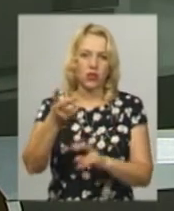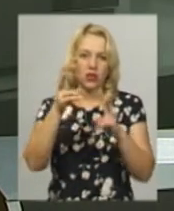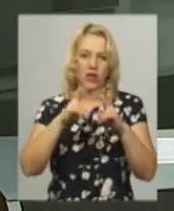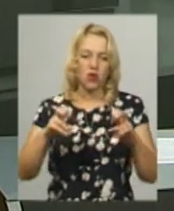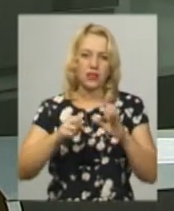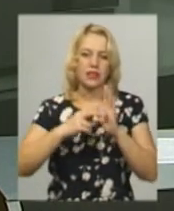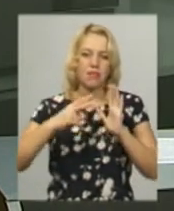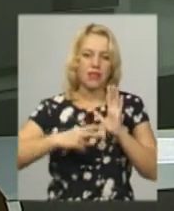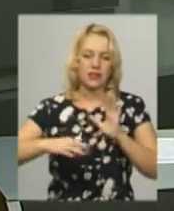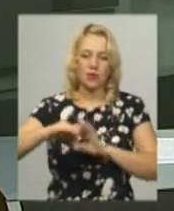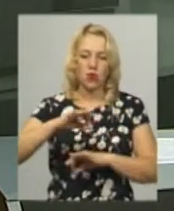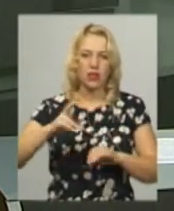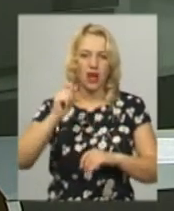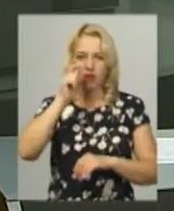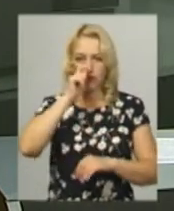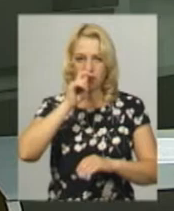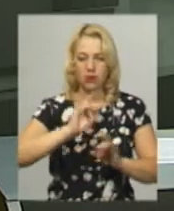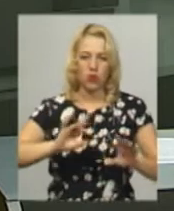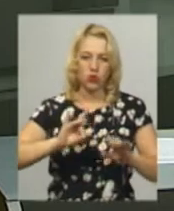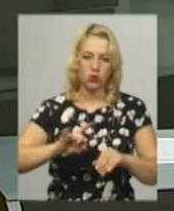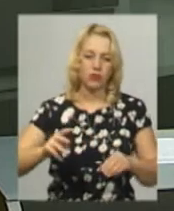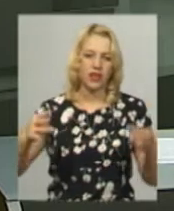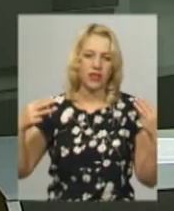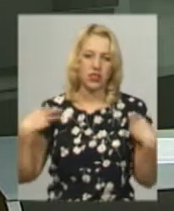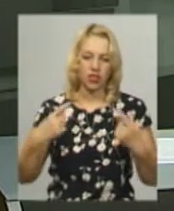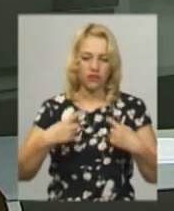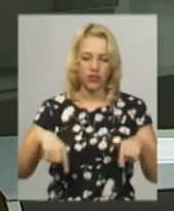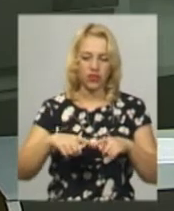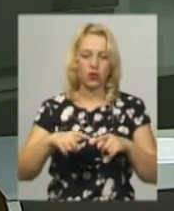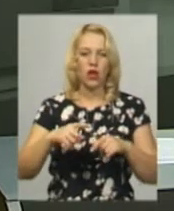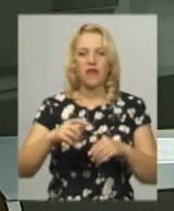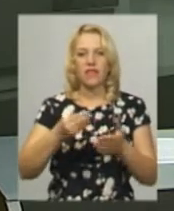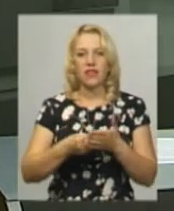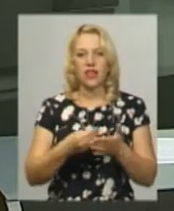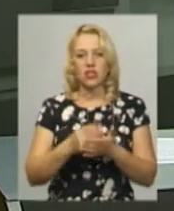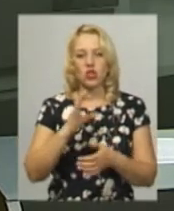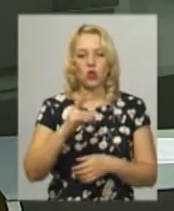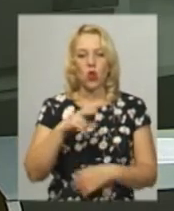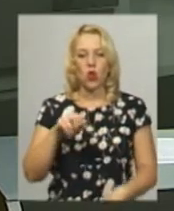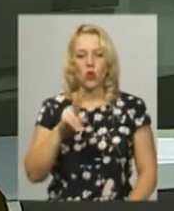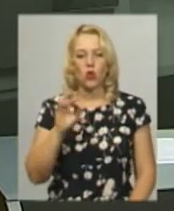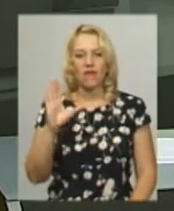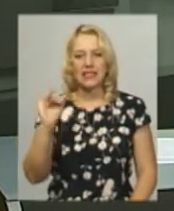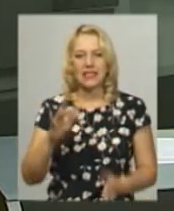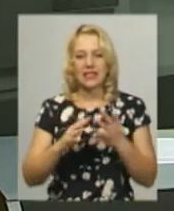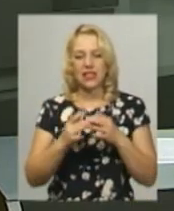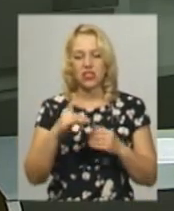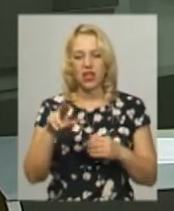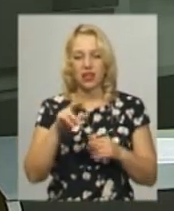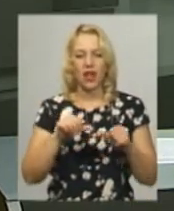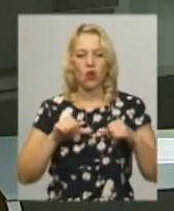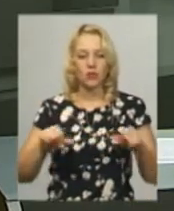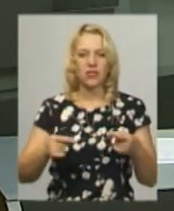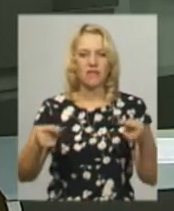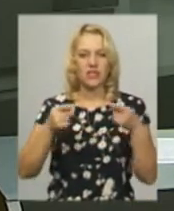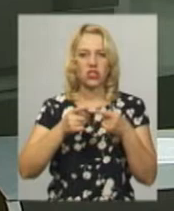17 проєктів. А в квітні, повідомляє начальниця відділу фінансів Солобковецької селищної ради Ірина Солонинка, комісія визначала